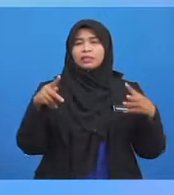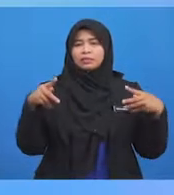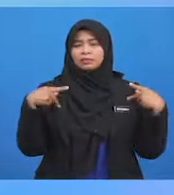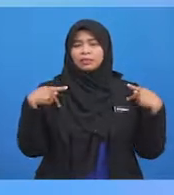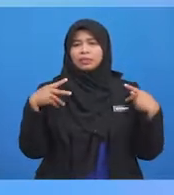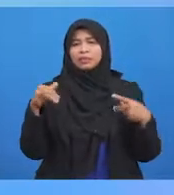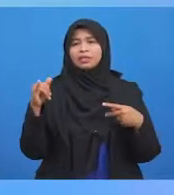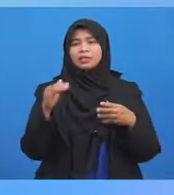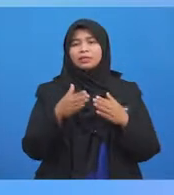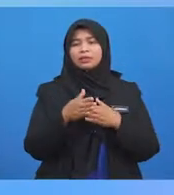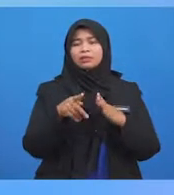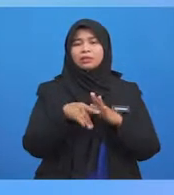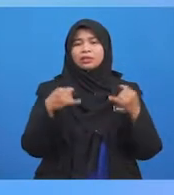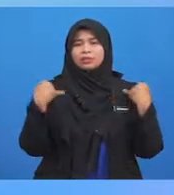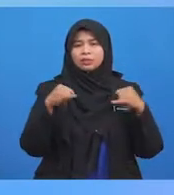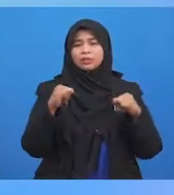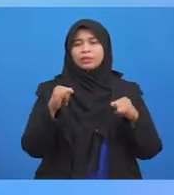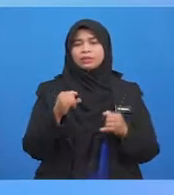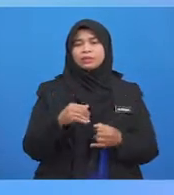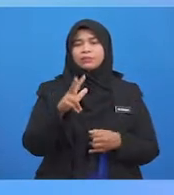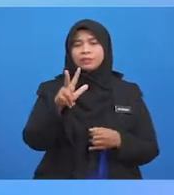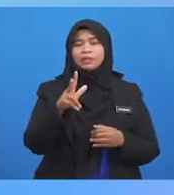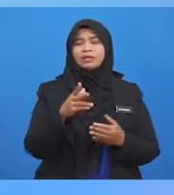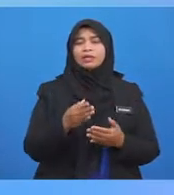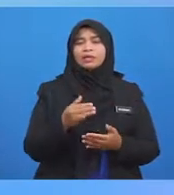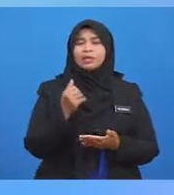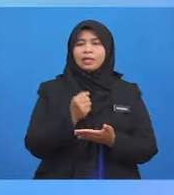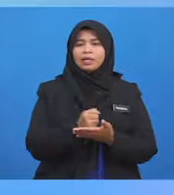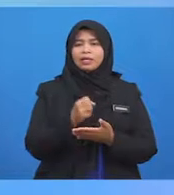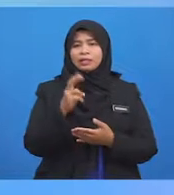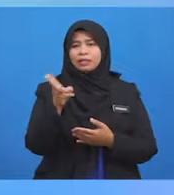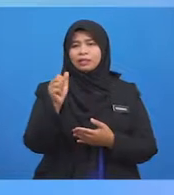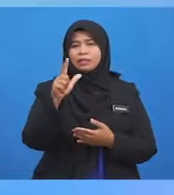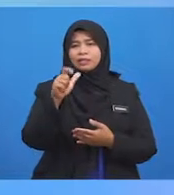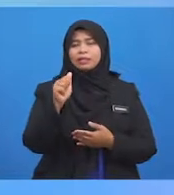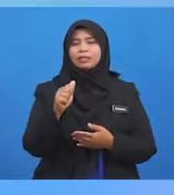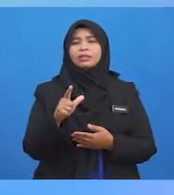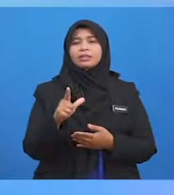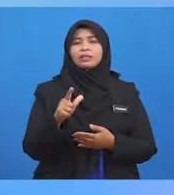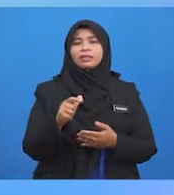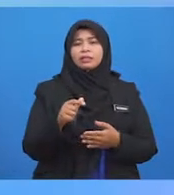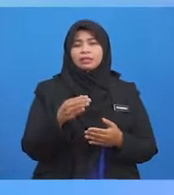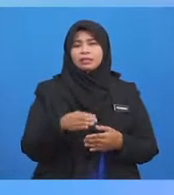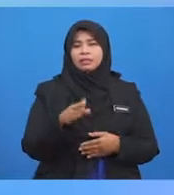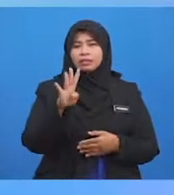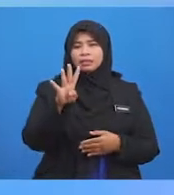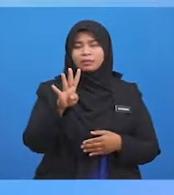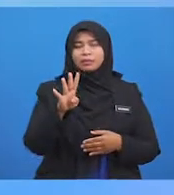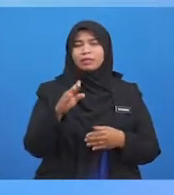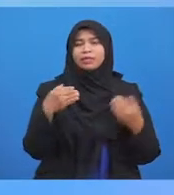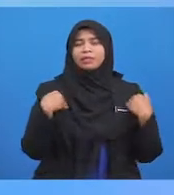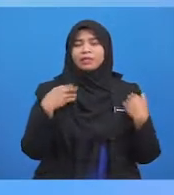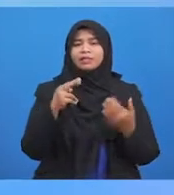Ketiga Barang yang halal Keempat Barang tersebut mempunyai nilai menurut